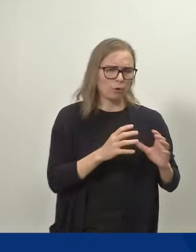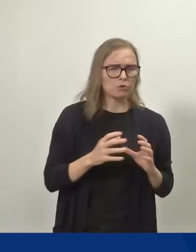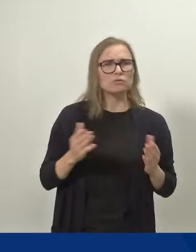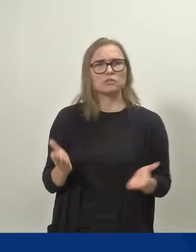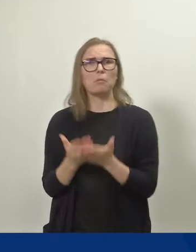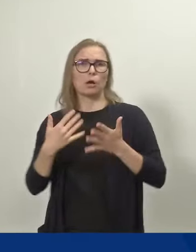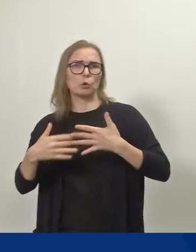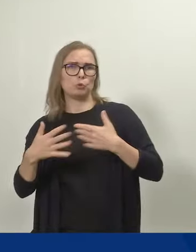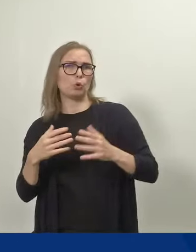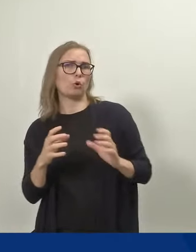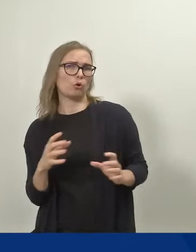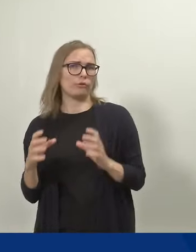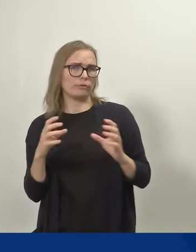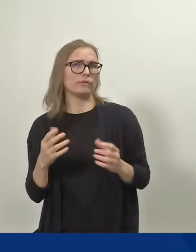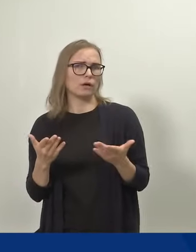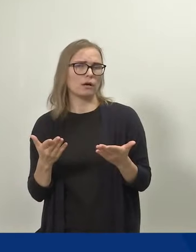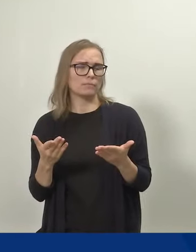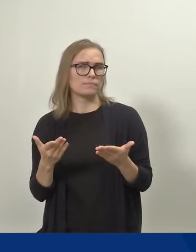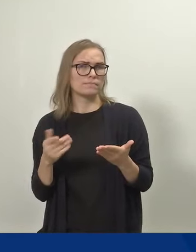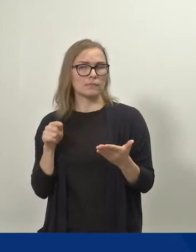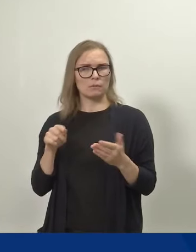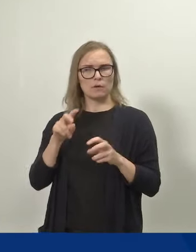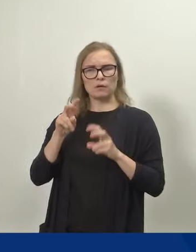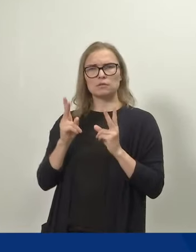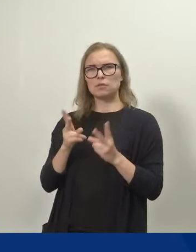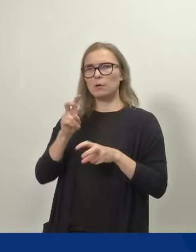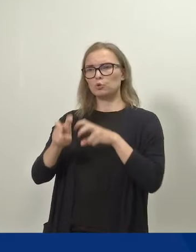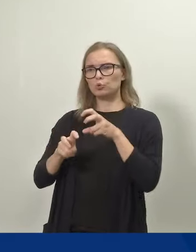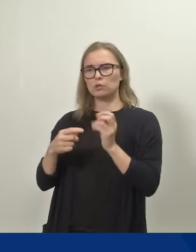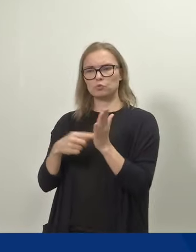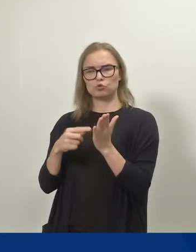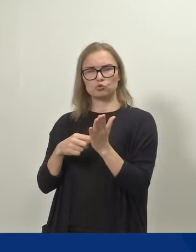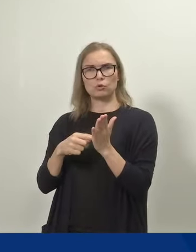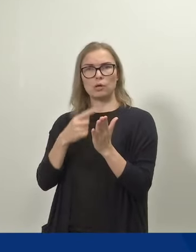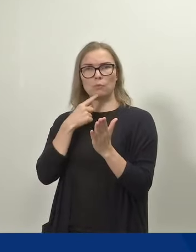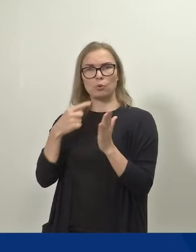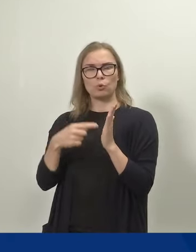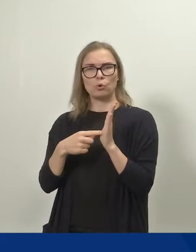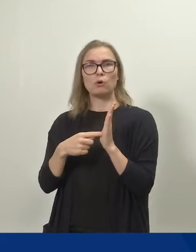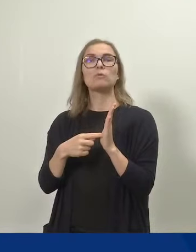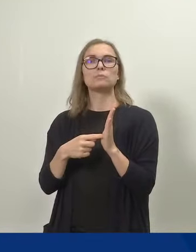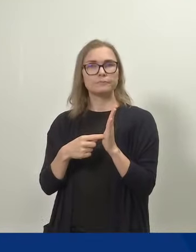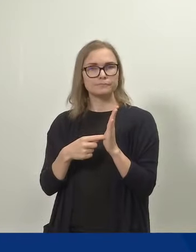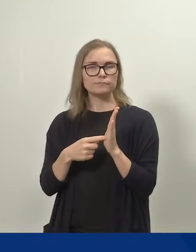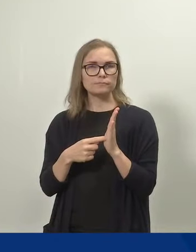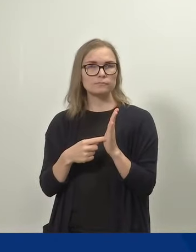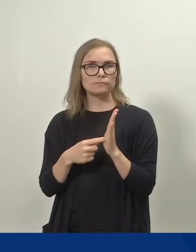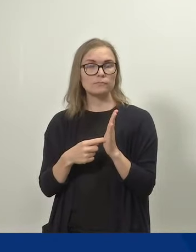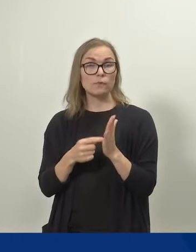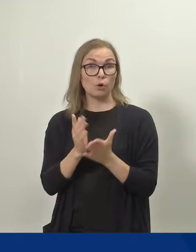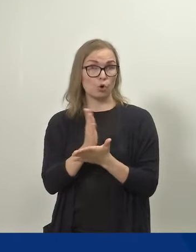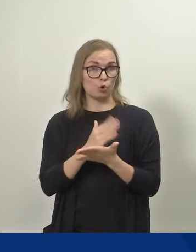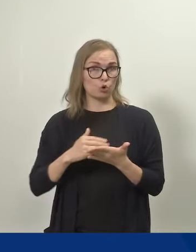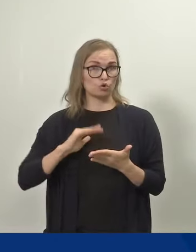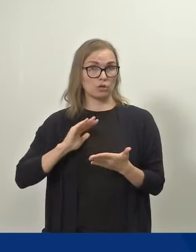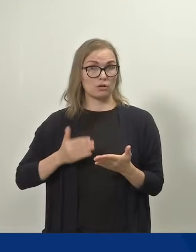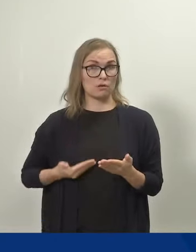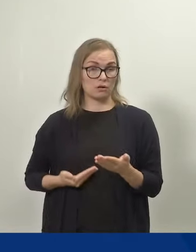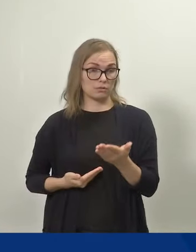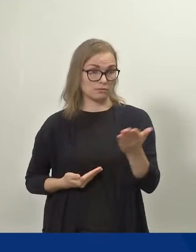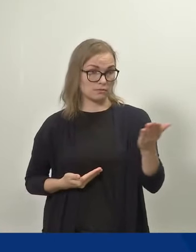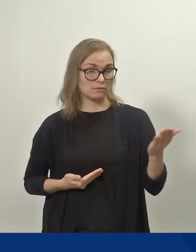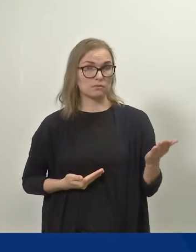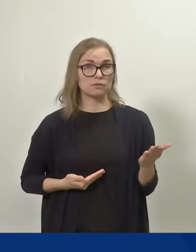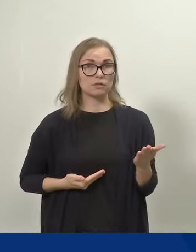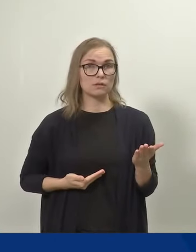Ja samassa tutkimuksessa muistaakseni kävi ilmi, että on osa naisia, jotka